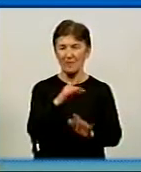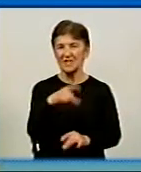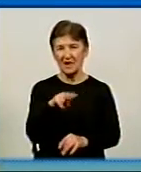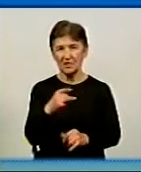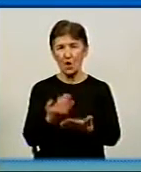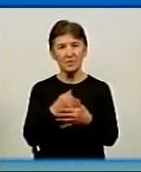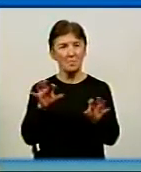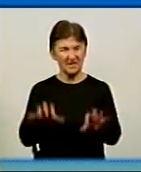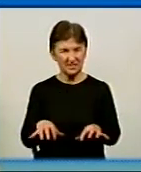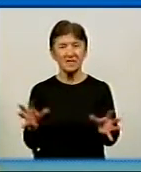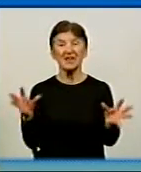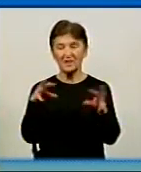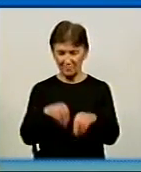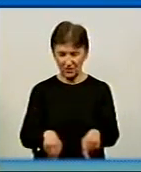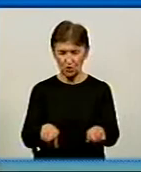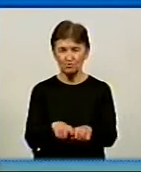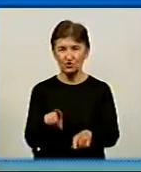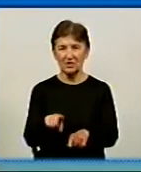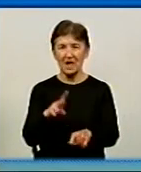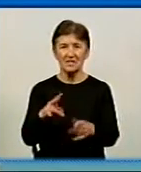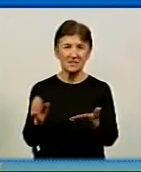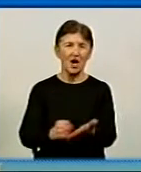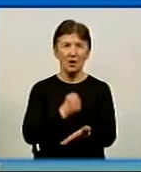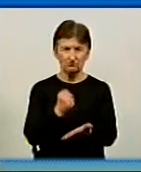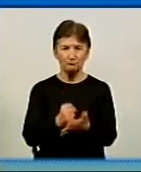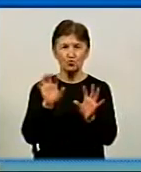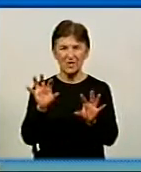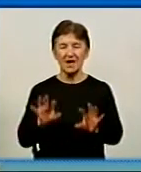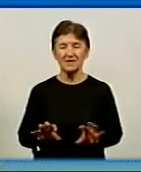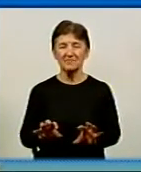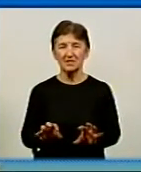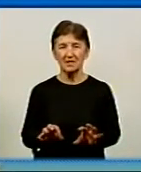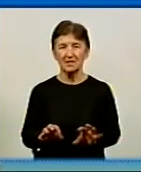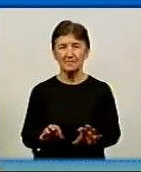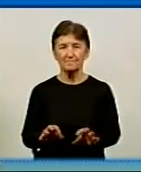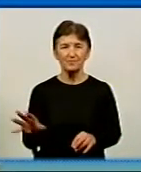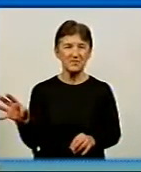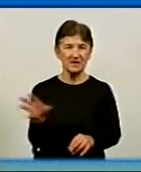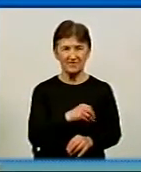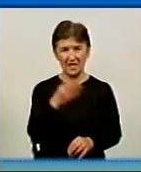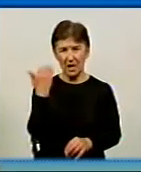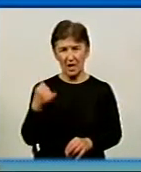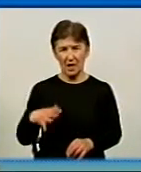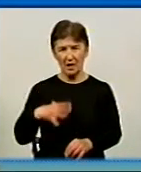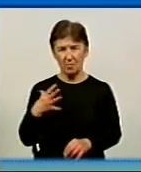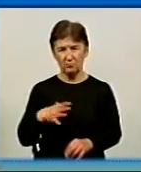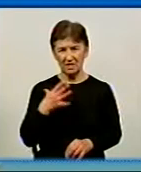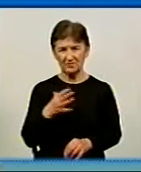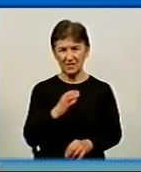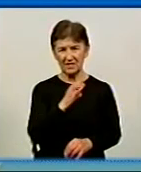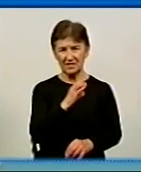президента, в тому числі, ну, узаканювати ці інститут. Все бувші країни СНГ, ну, СССР,